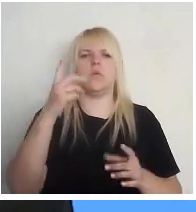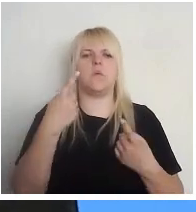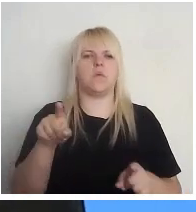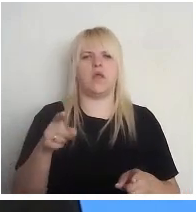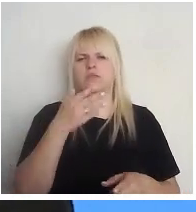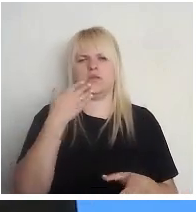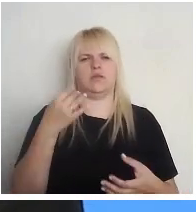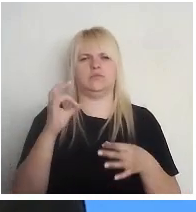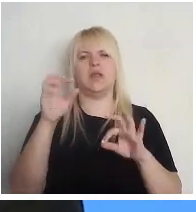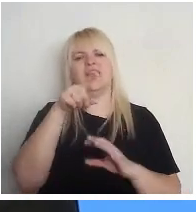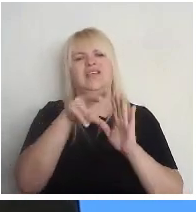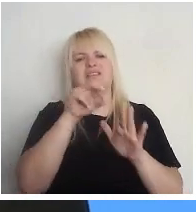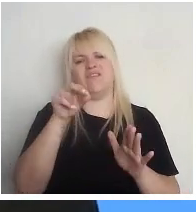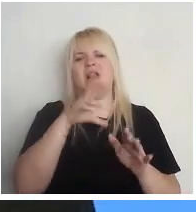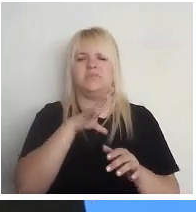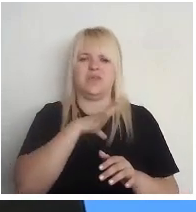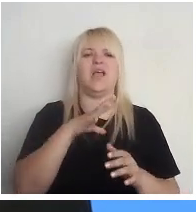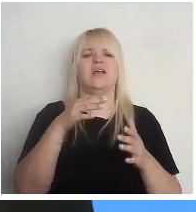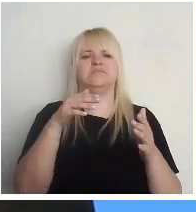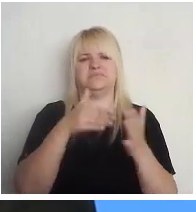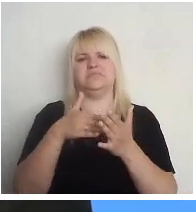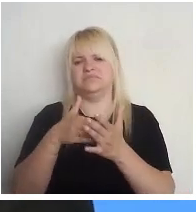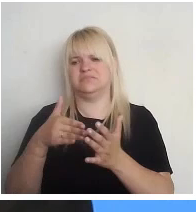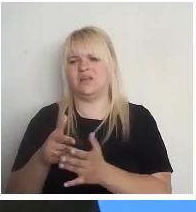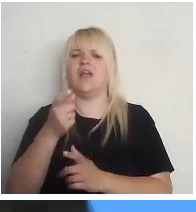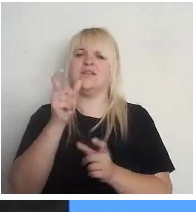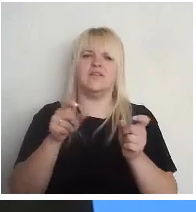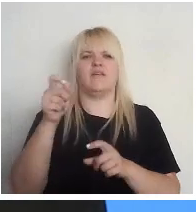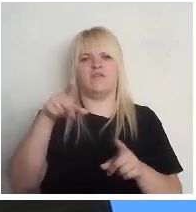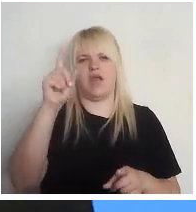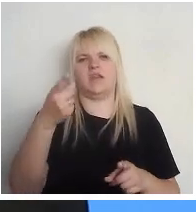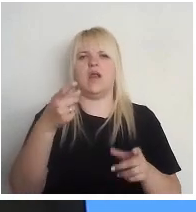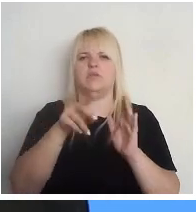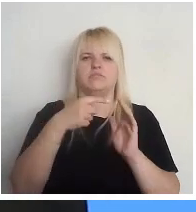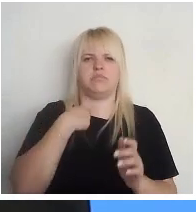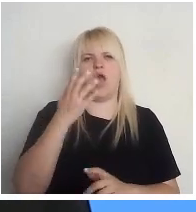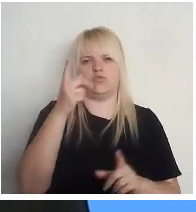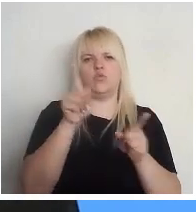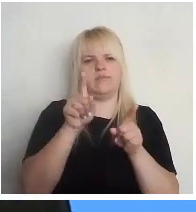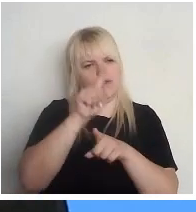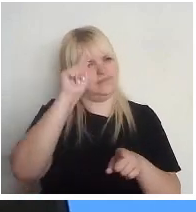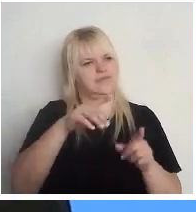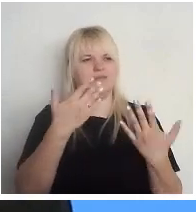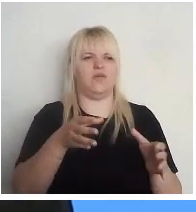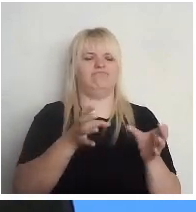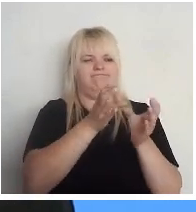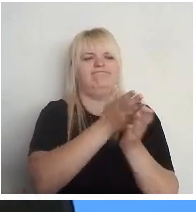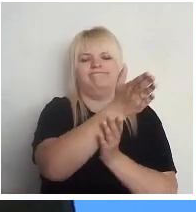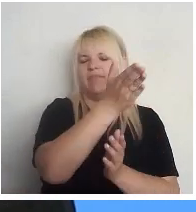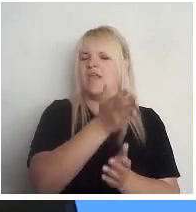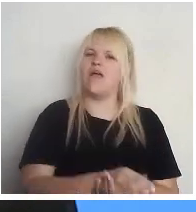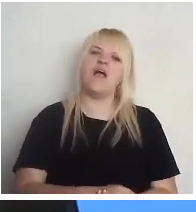izvēle bija salīdzinoši ierobežot, un, nu, lielākoties cilvēku nobalsoja par to pašu zināmo. Un, manuprāt,